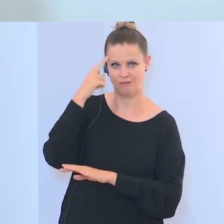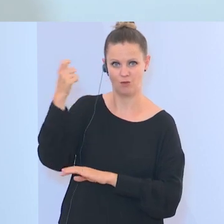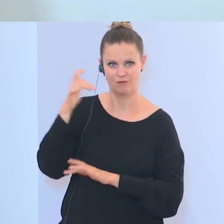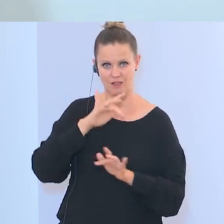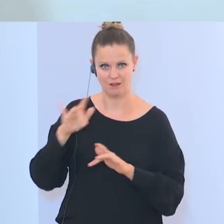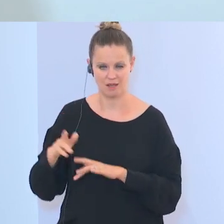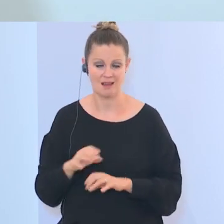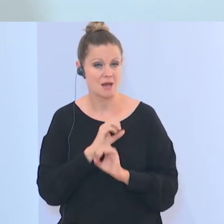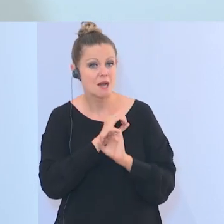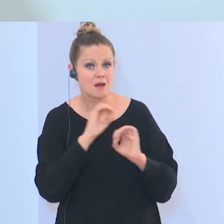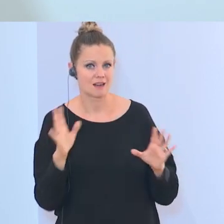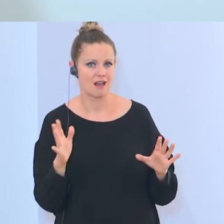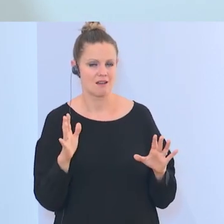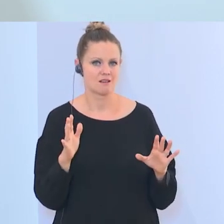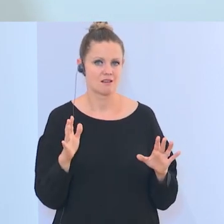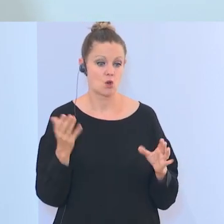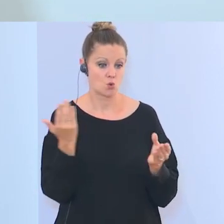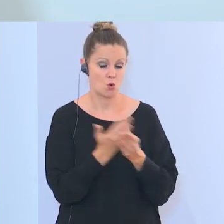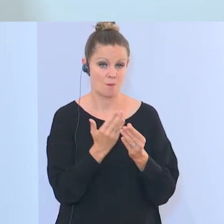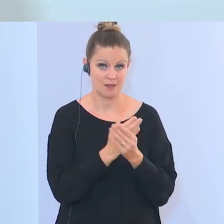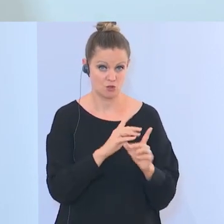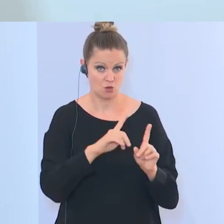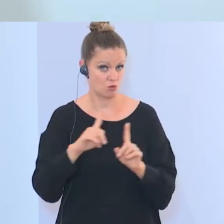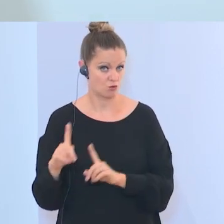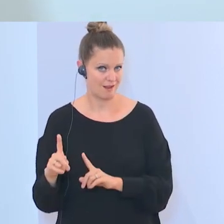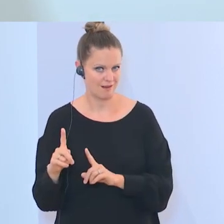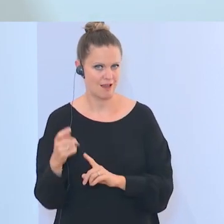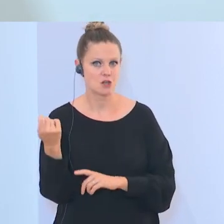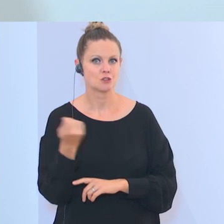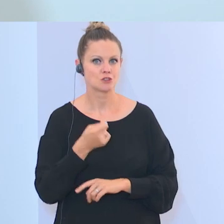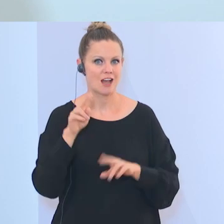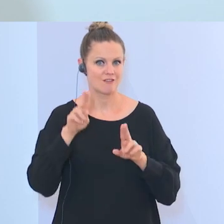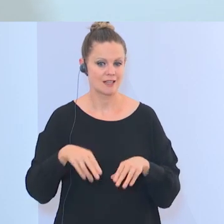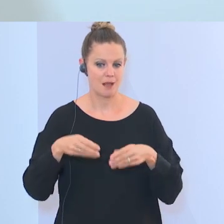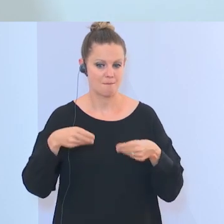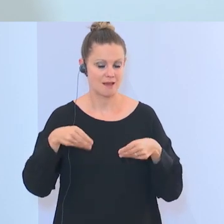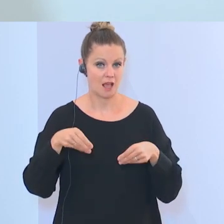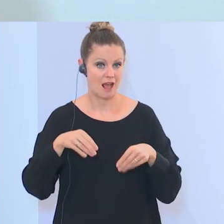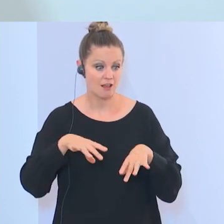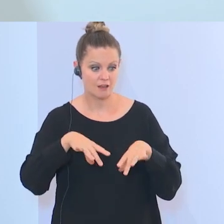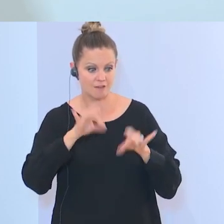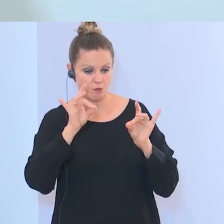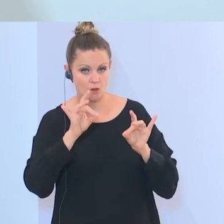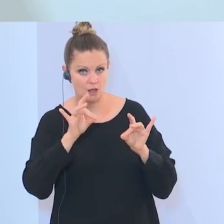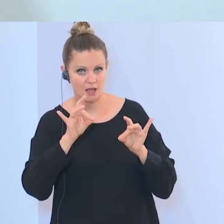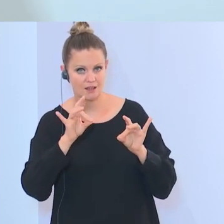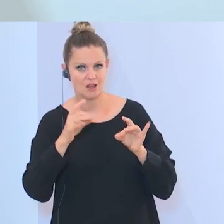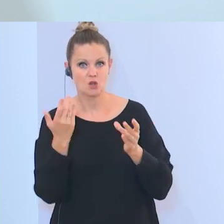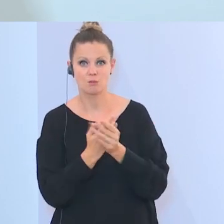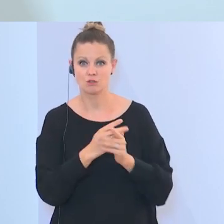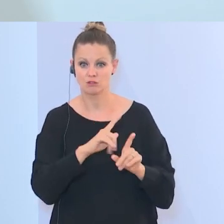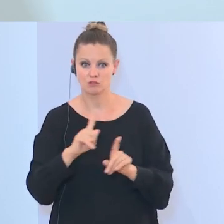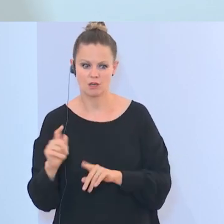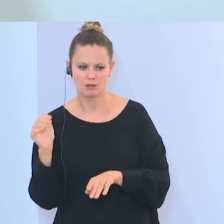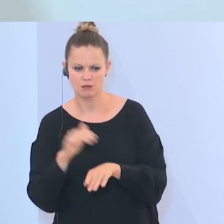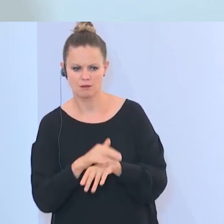natürlich, wenn die Dokumentationsstelle strafrechtliches Material findet, wenn die Dokumentationsstelle auch feststellt, dass